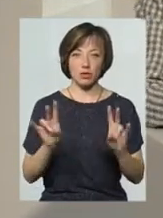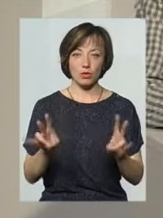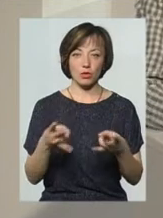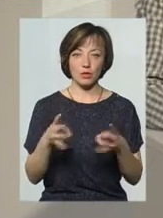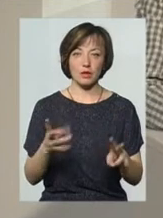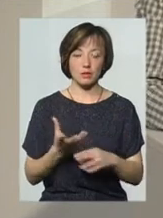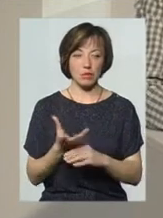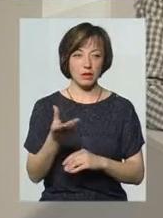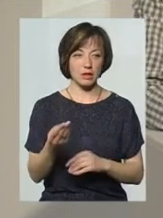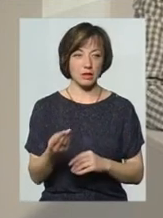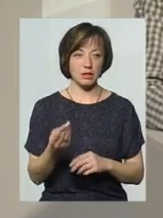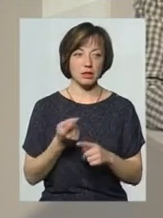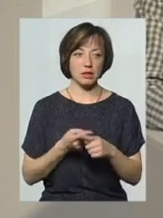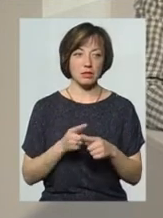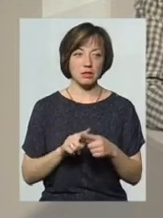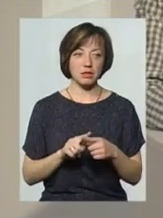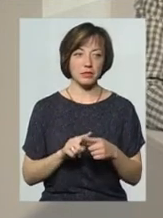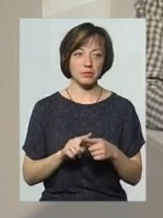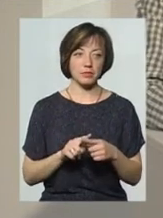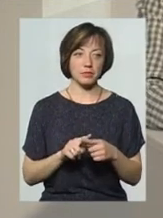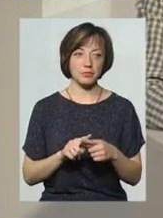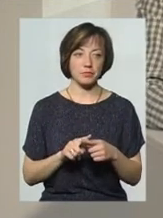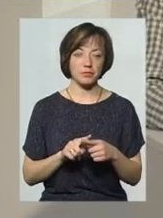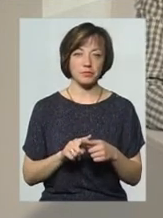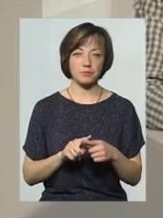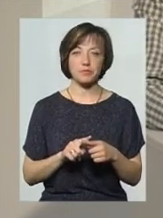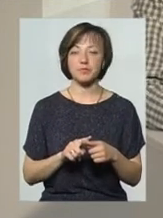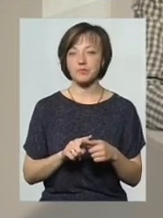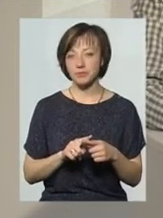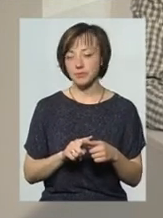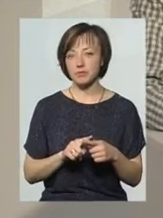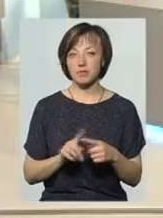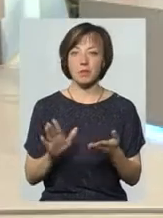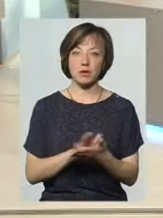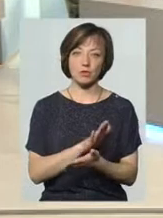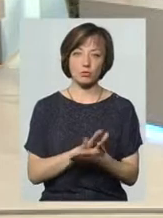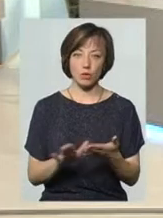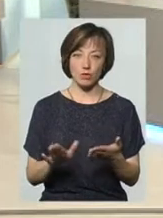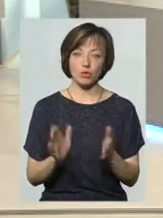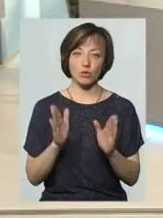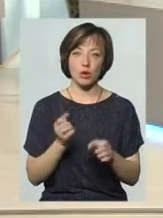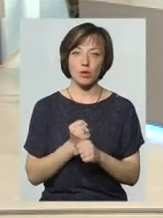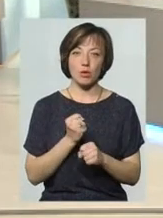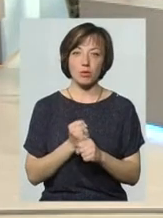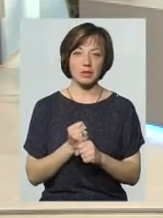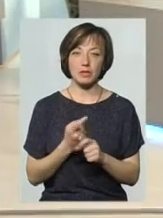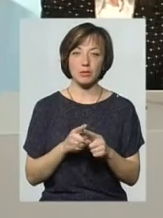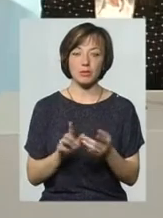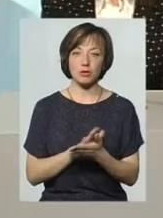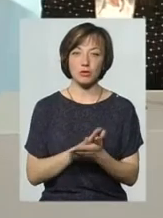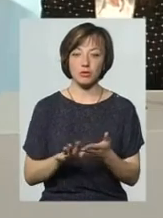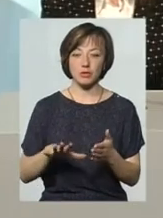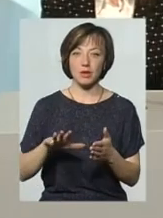платити. Це, так би мовити, така ідея цієї реформи. Це безкоштовно. Це буде робити, точніше не безкоштовно, буде